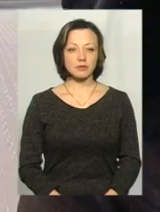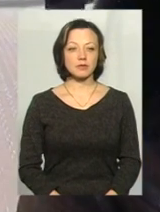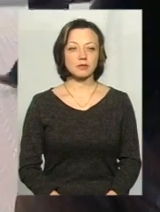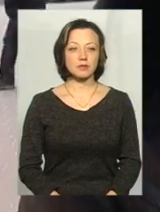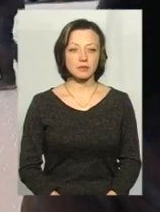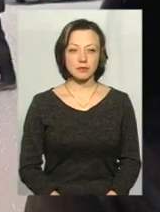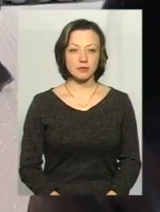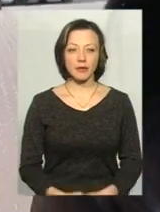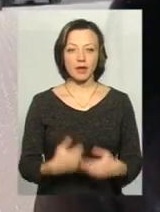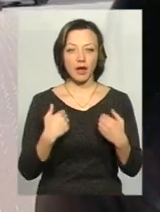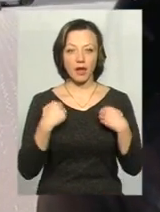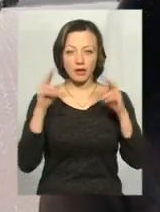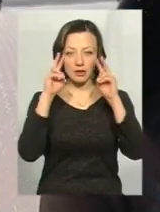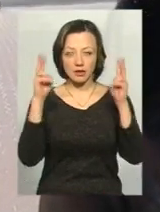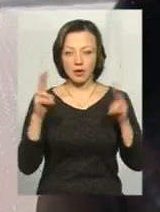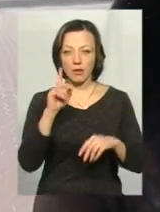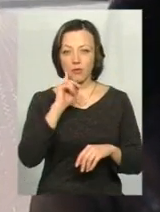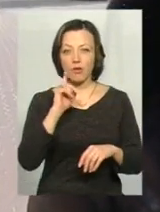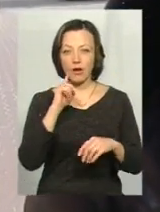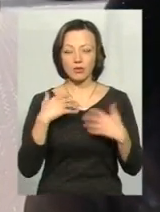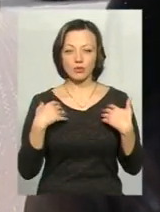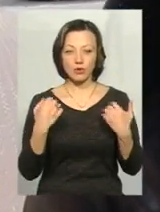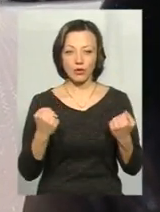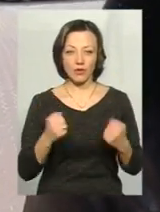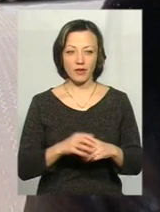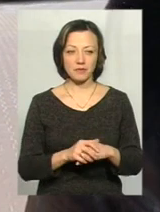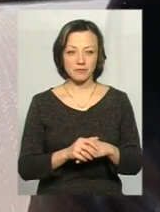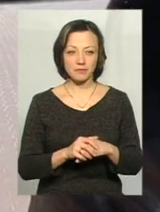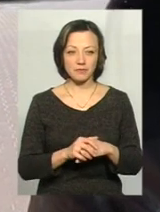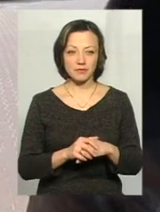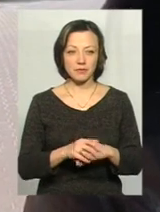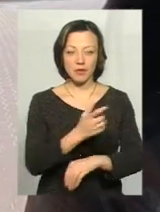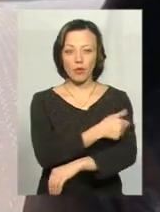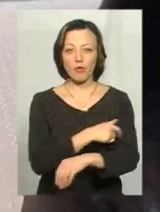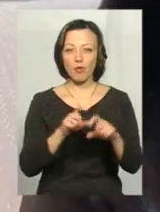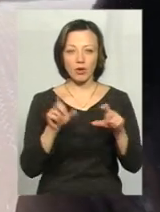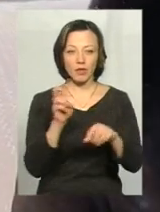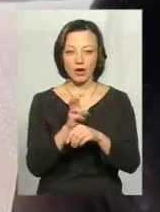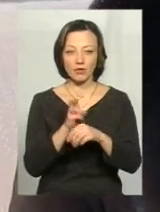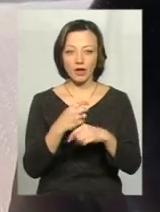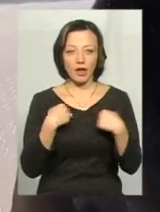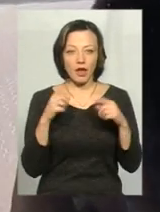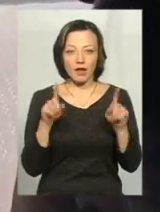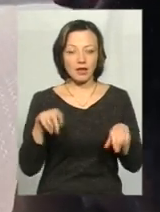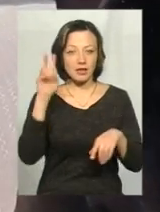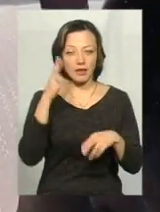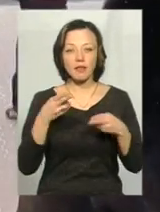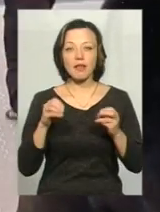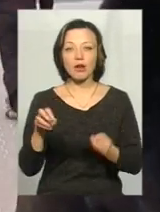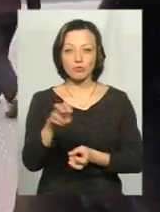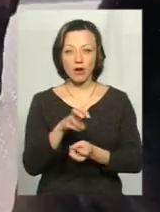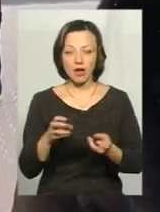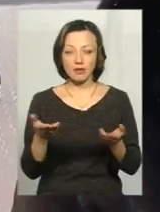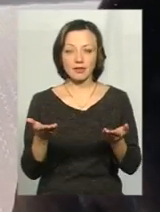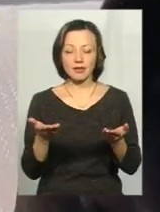Я не знаю, я поки дякувати Богу, здорова. І в поліклініку не хочу, я навіть не знаю, де його шукати